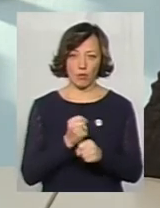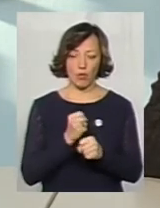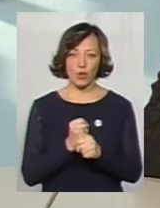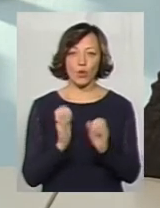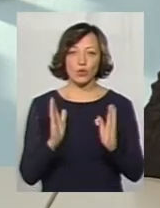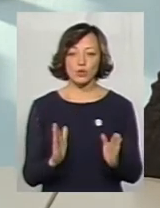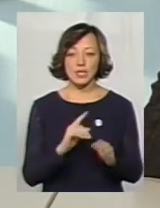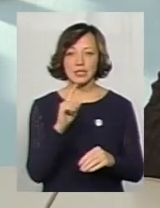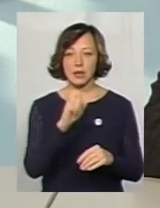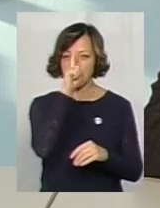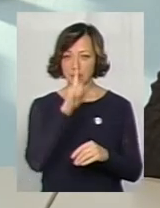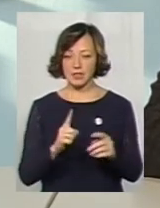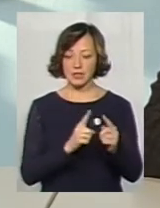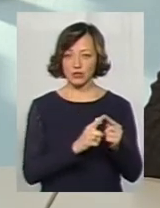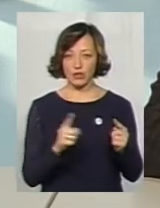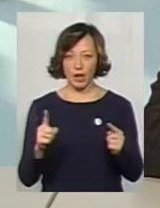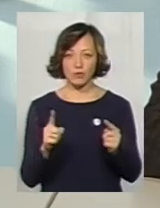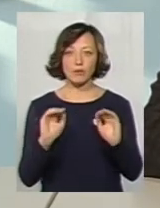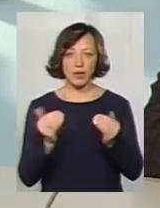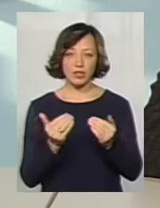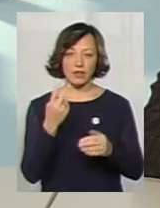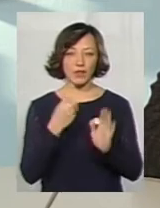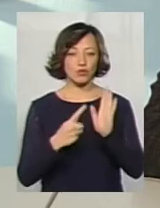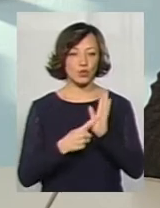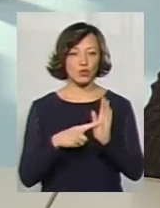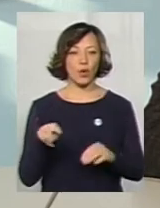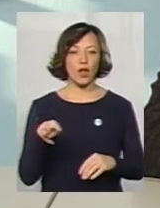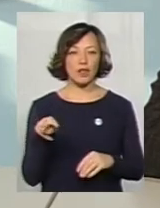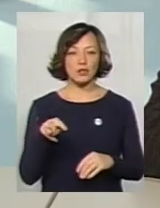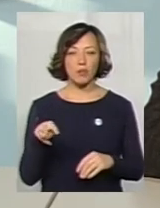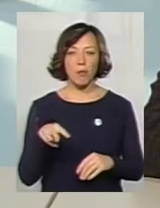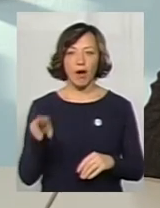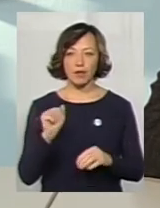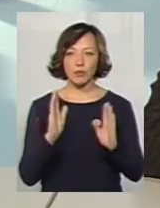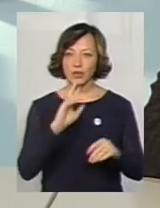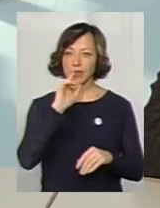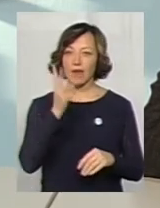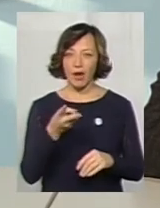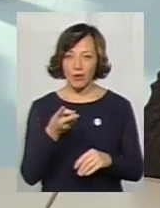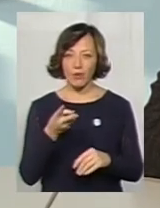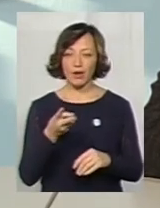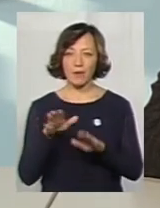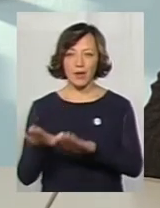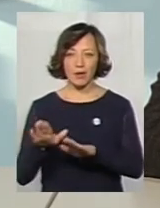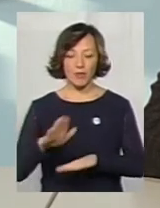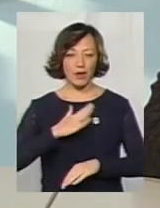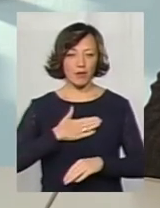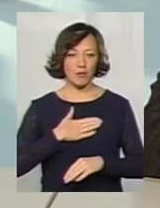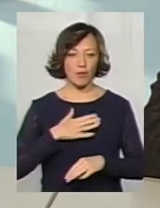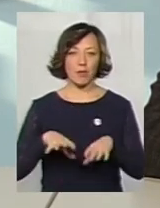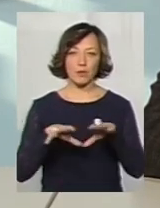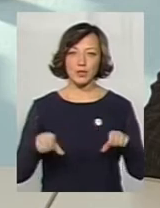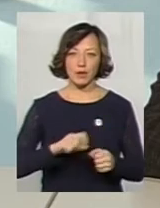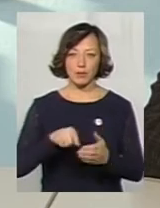буквально за місяць часу, навіть менше, ніж за місяць часу, 26 листопада, буде друга річниця перебування мого на